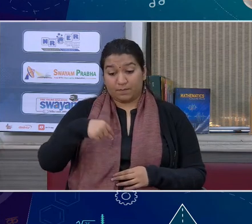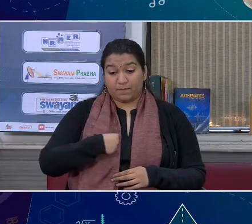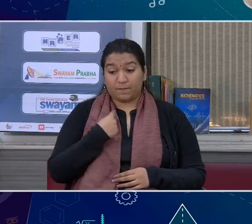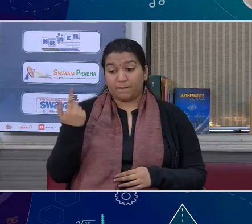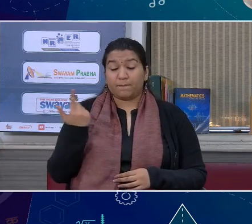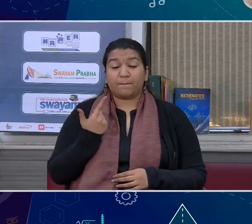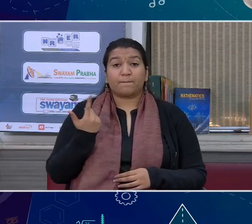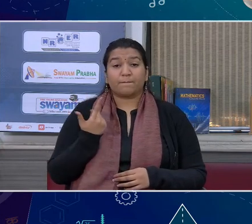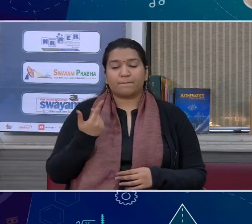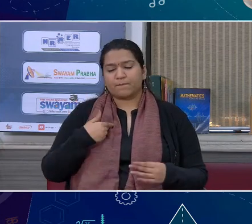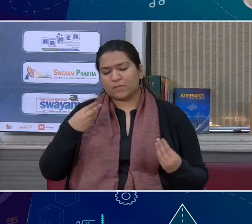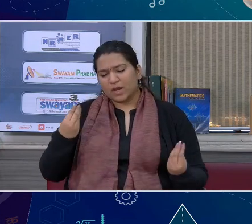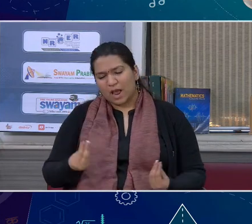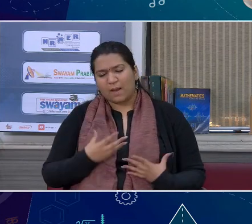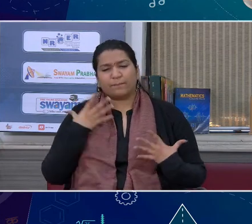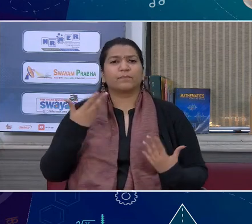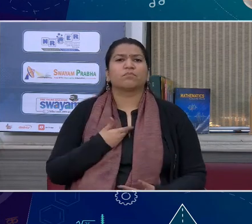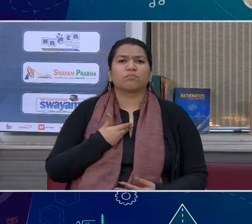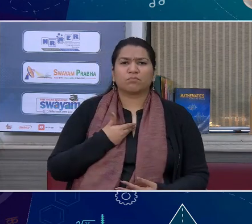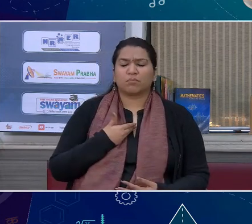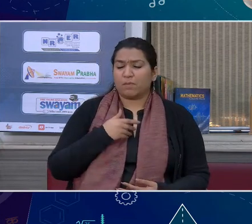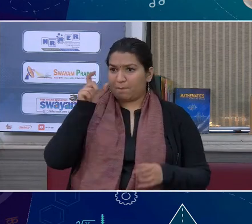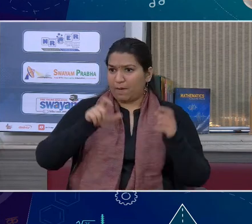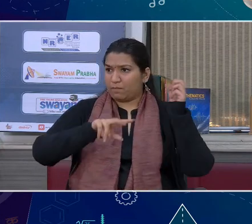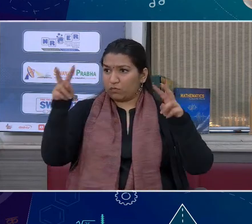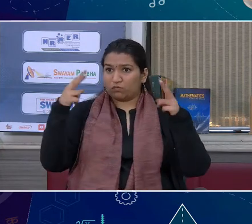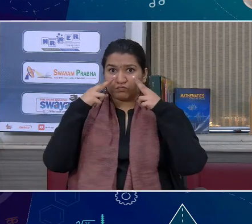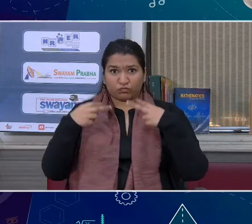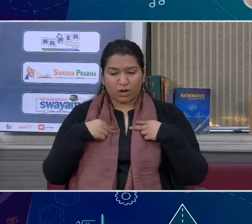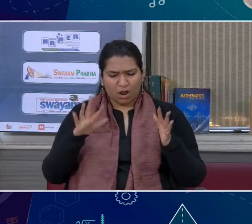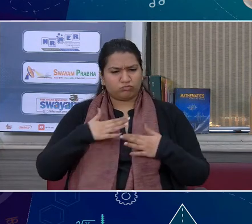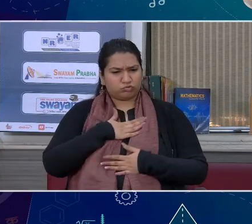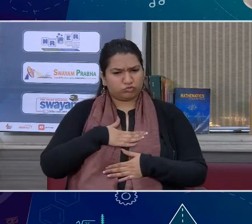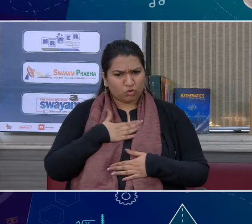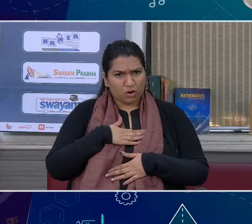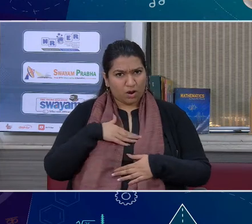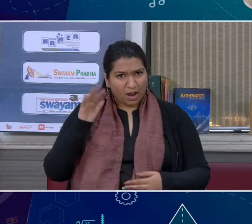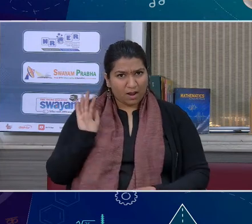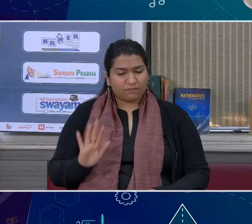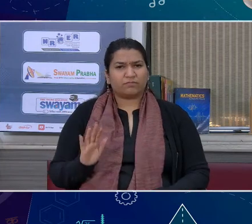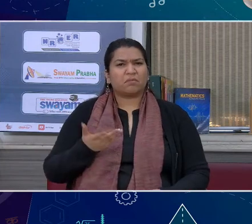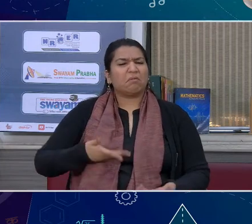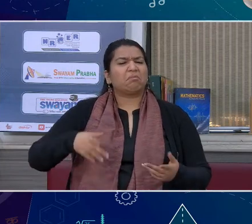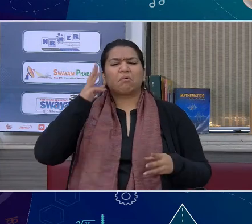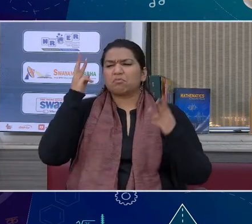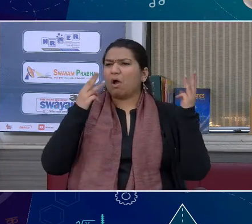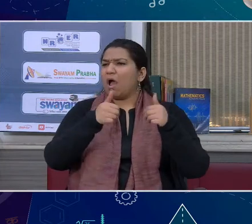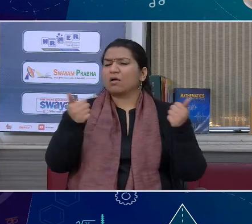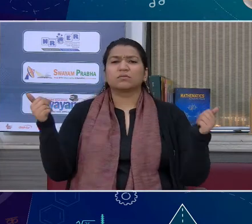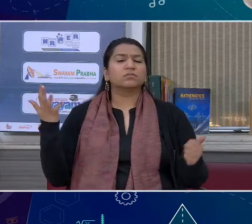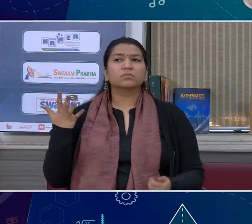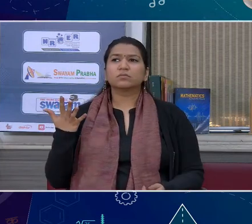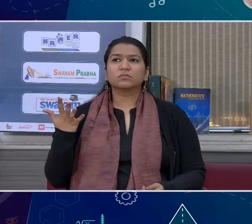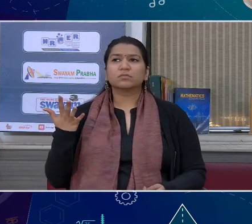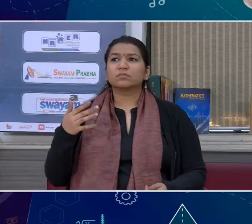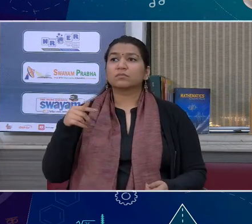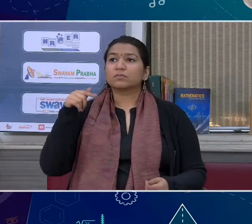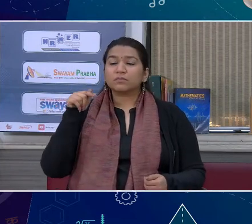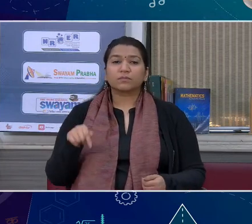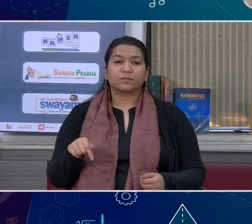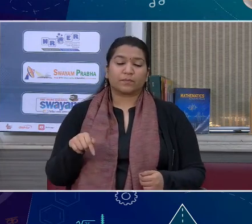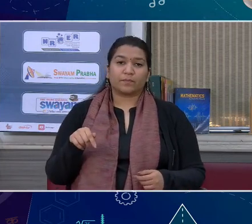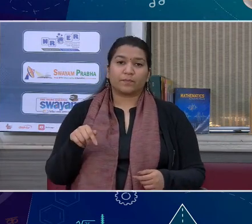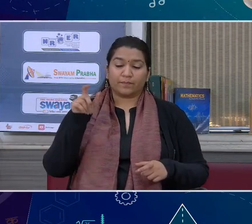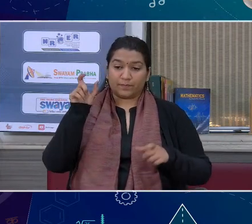माधक्ता निशेश लिए फिरता हूं मेरे तर माधक्ता भी है ऐसे मस्ती भी है कि जिसे किसी की परवा नहीं है बच्चों ने